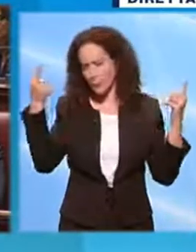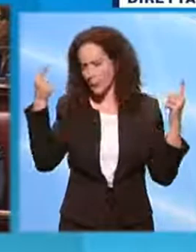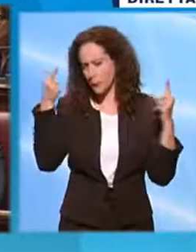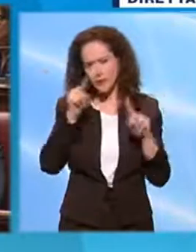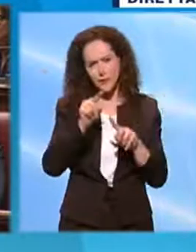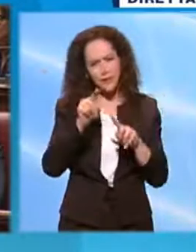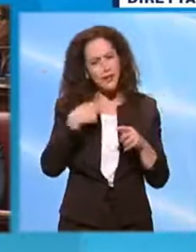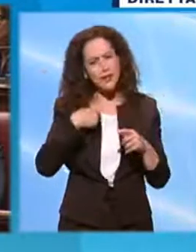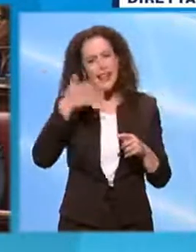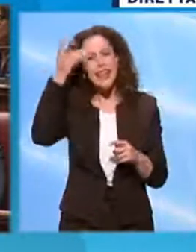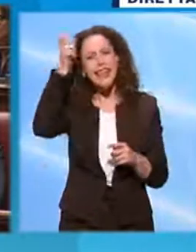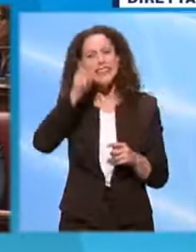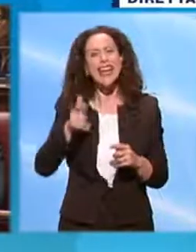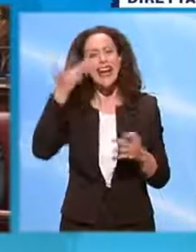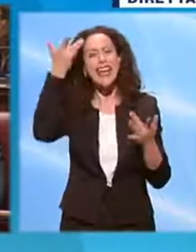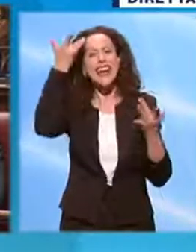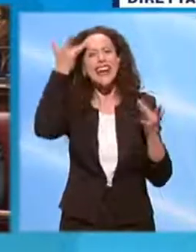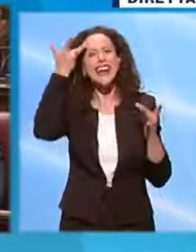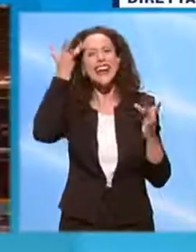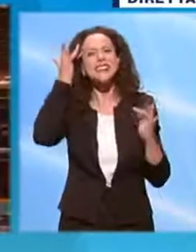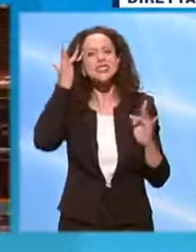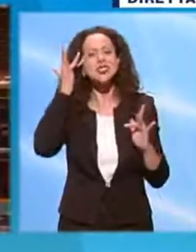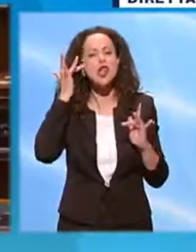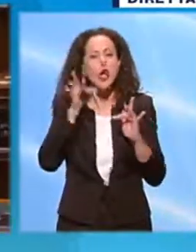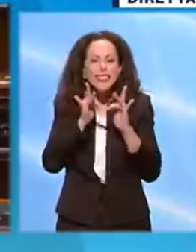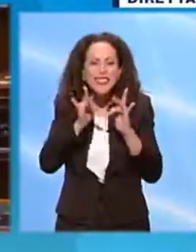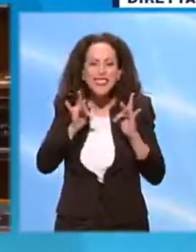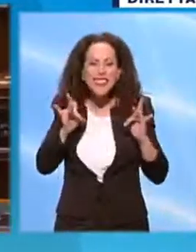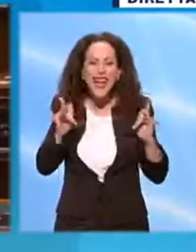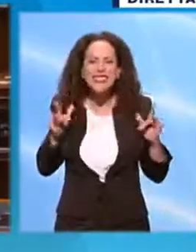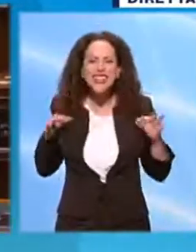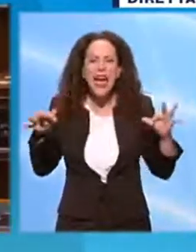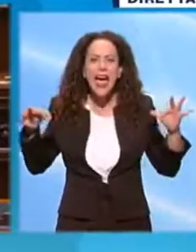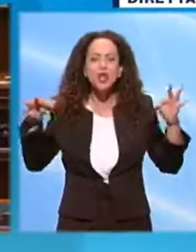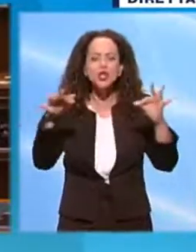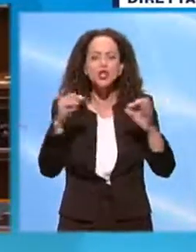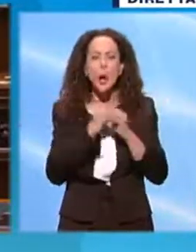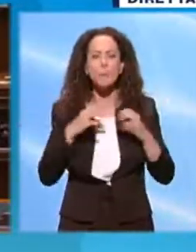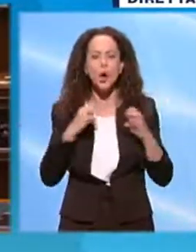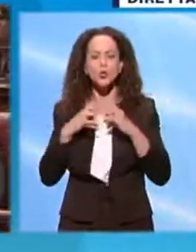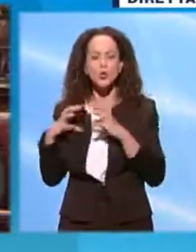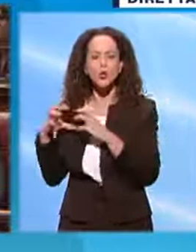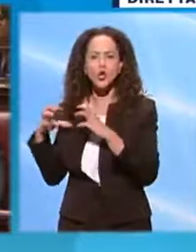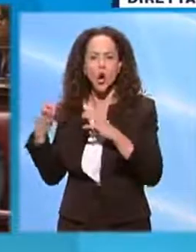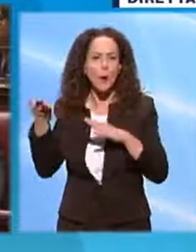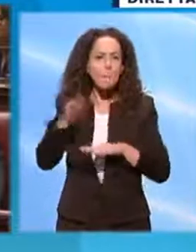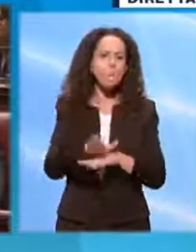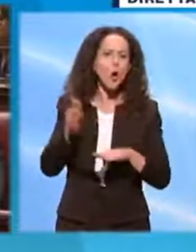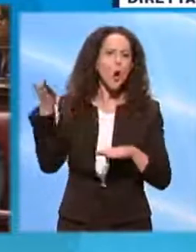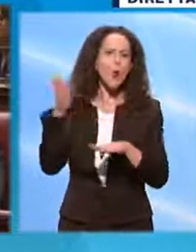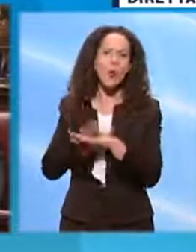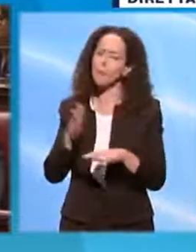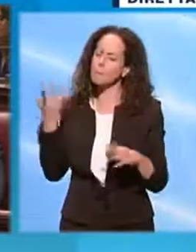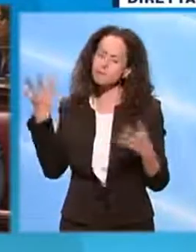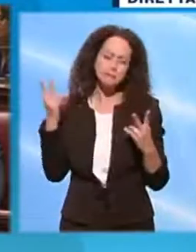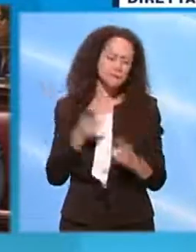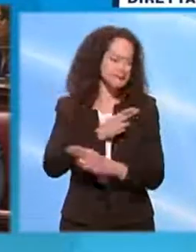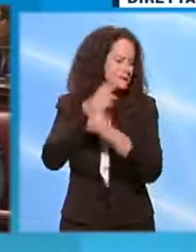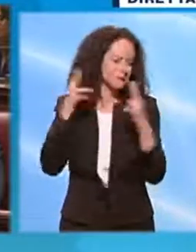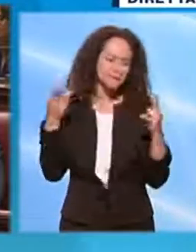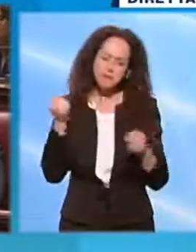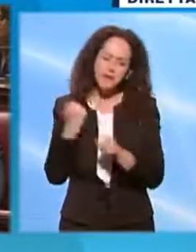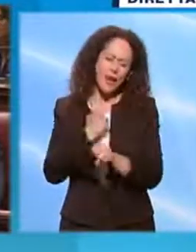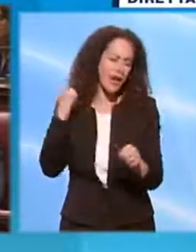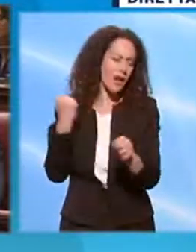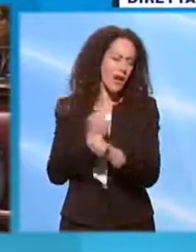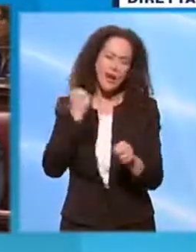meglio di me che l'Italia rischia la desertificazione del suo sistema economico e produttivo, sa meglio di me che rischia un'ecatombe occupazionale di dimensioni e di